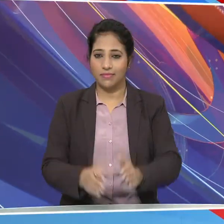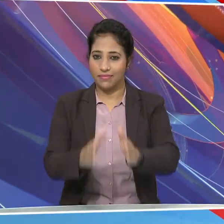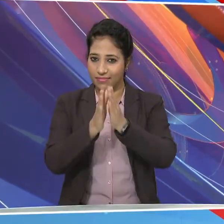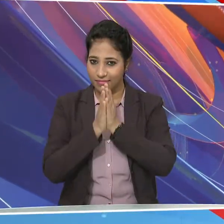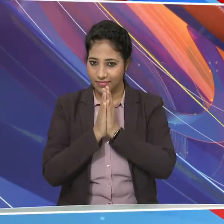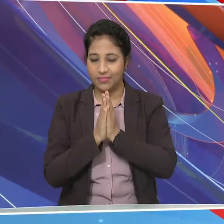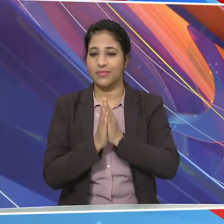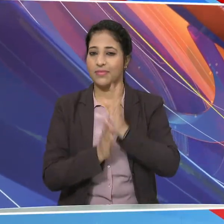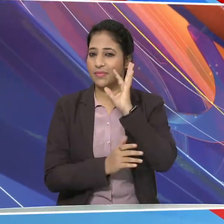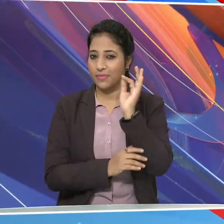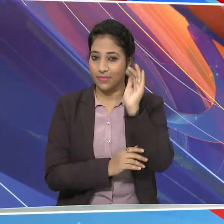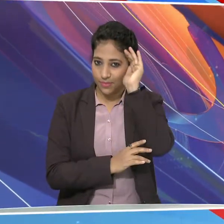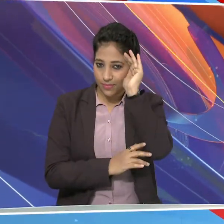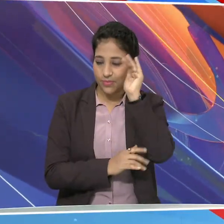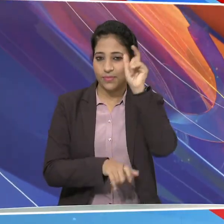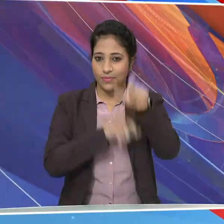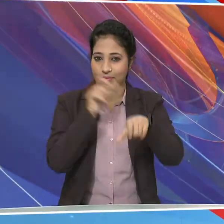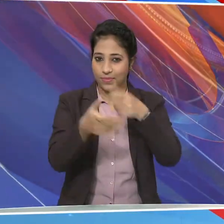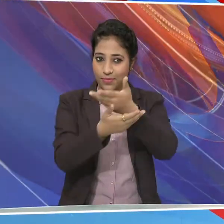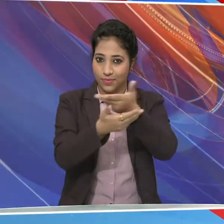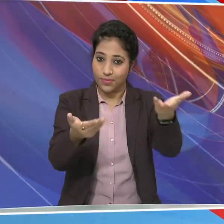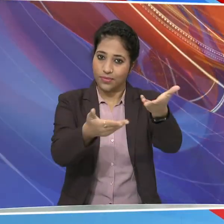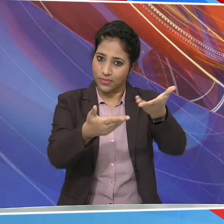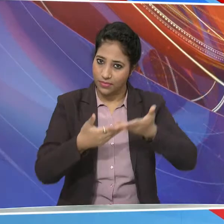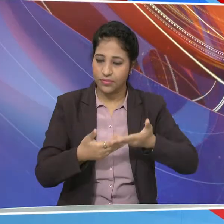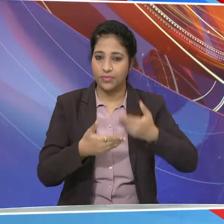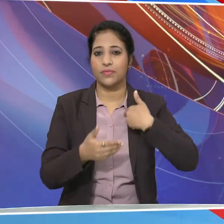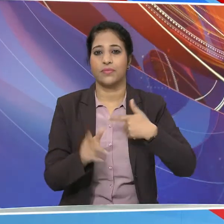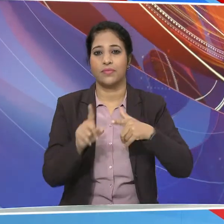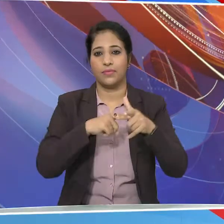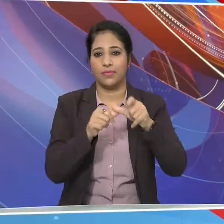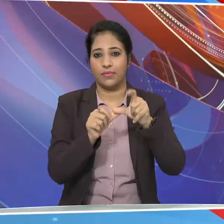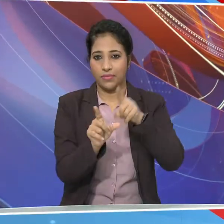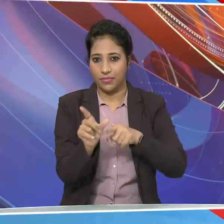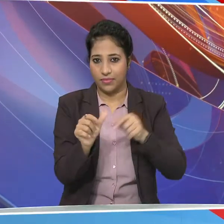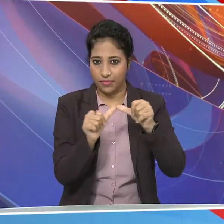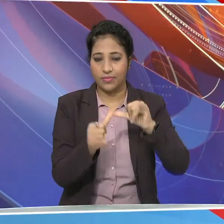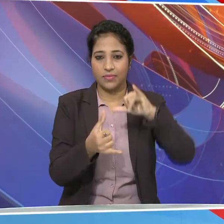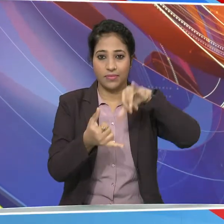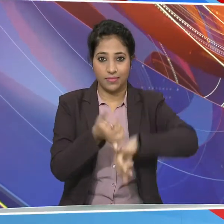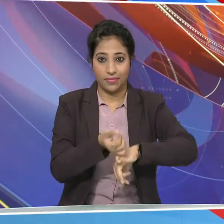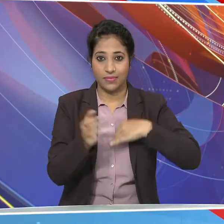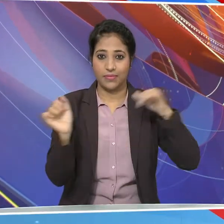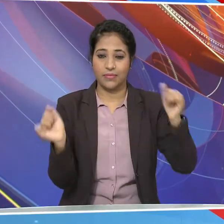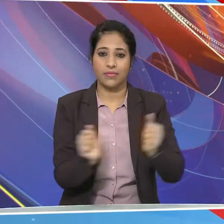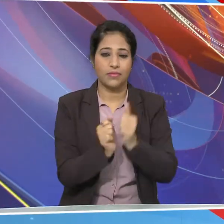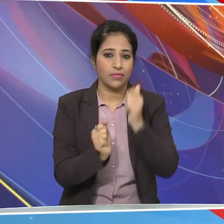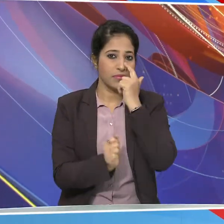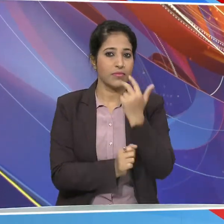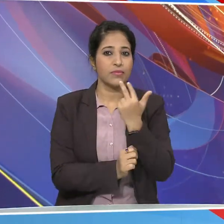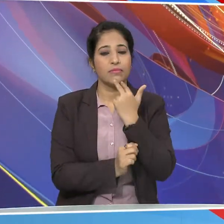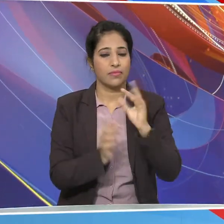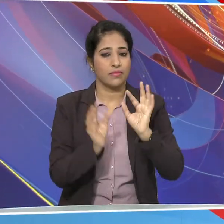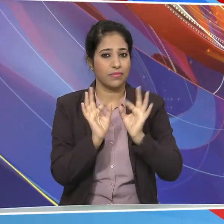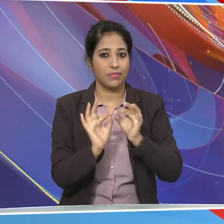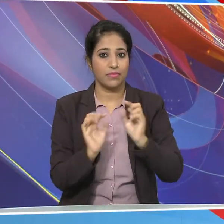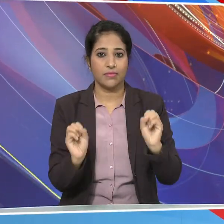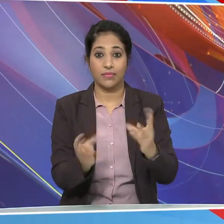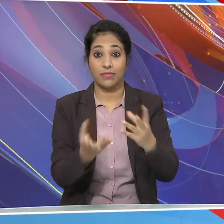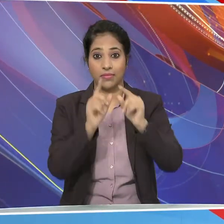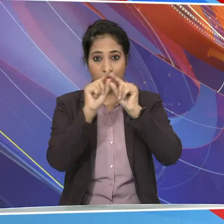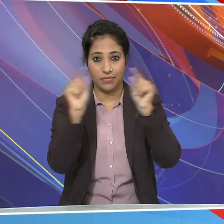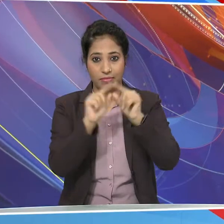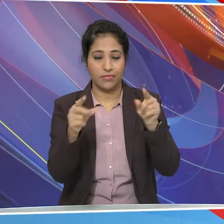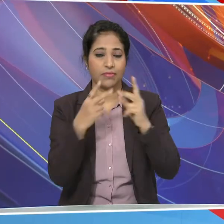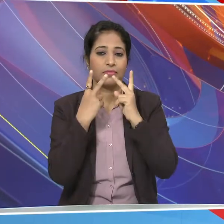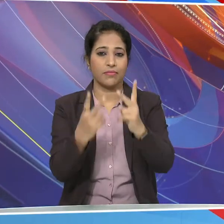नमस्कार इस विशेश बुलिटन में आप सभी का स्वागत है मैं हुझाया सिनहा, मेरे साथ है बीना शुरुबात करेंगे इस वक्त